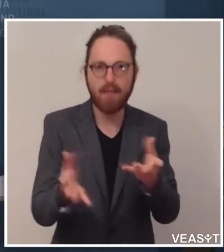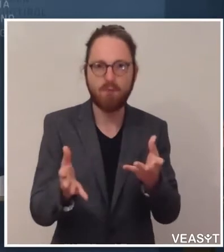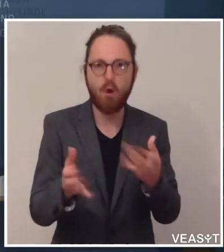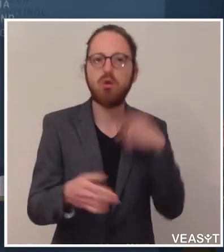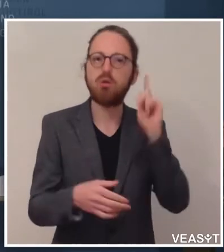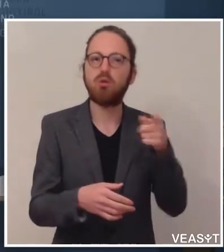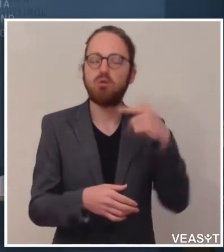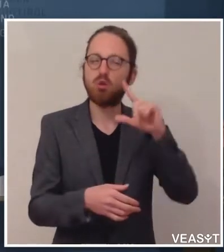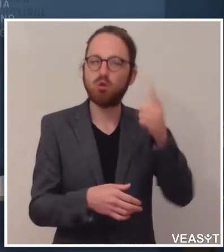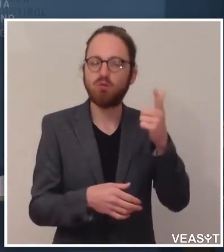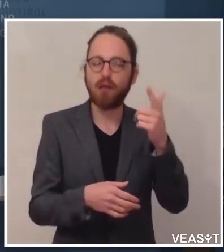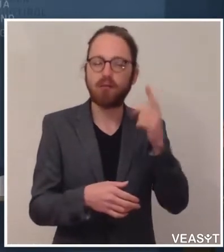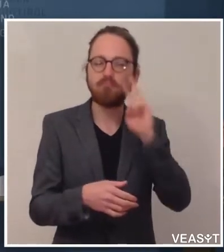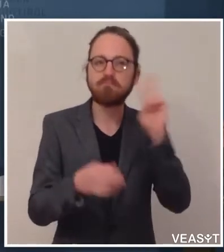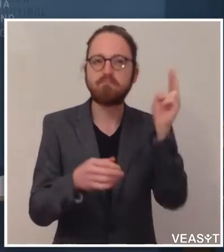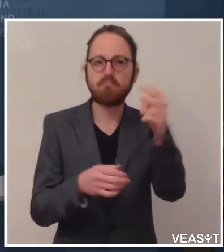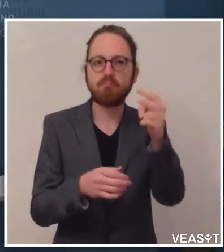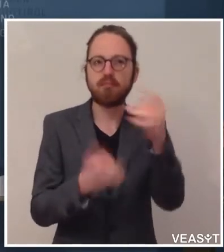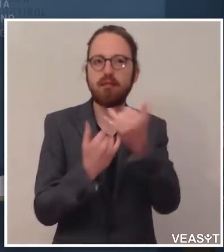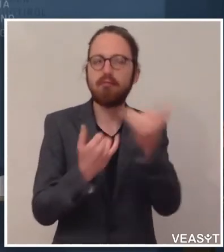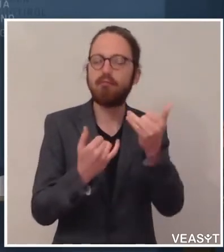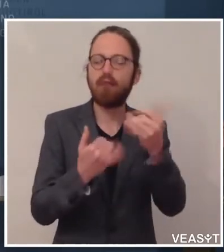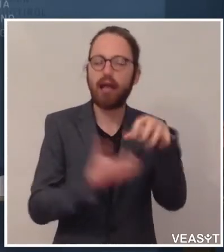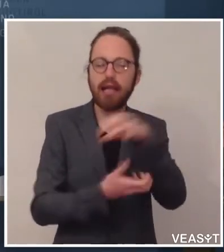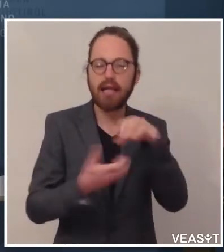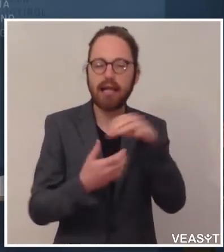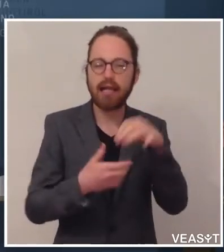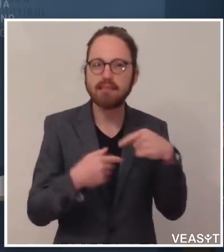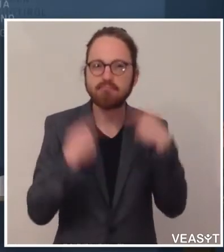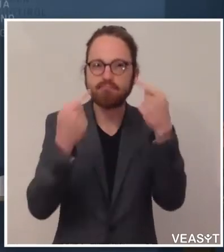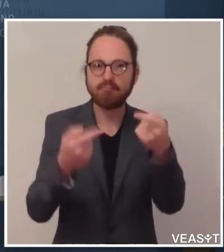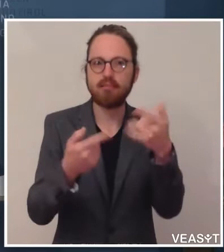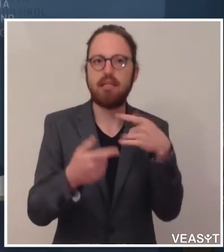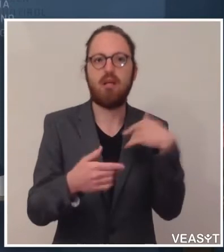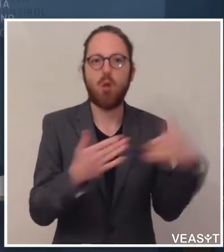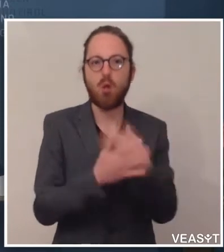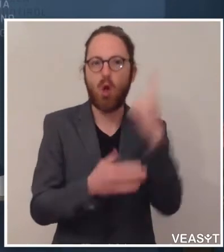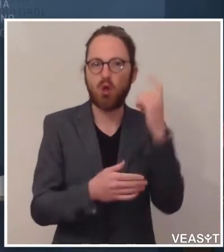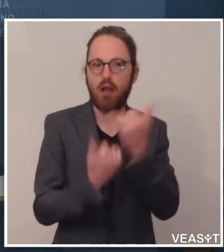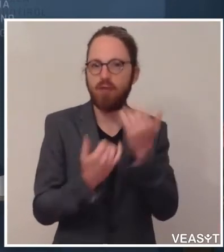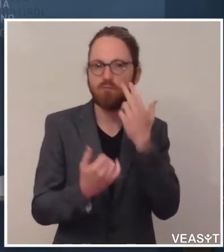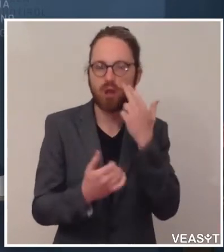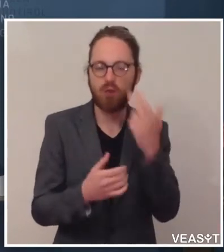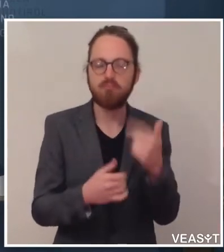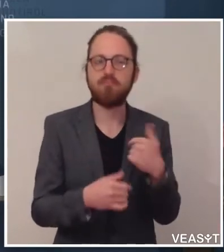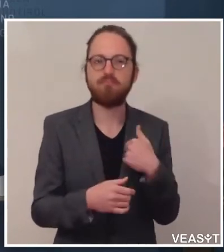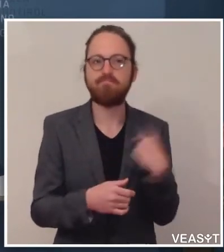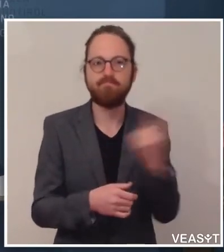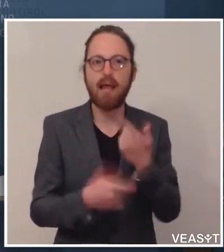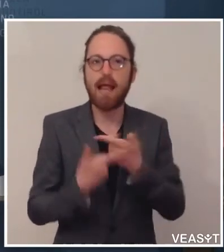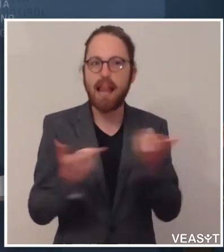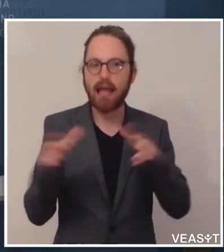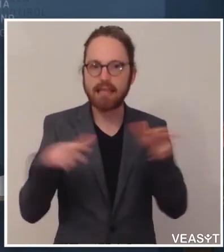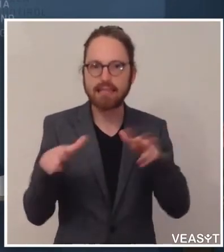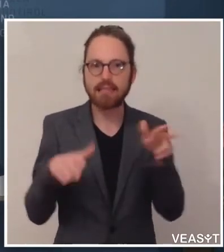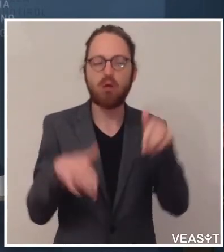auf die Nachkrisenzeit, auf den Neustart auch machen. Also wie gesagt, am Dienstag hat die Landesregierung zahlreiche wichtige